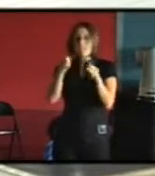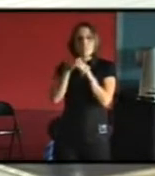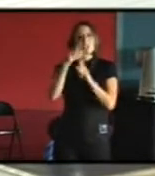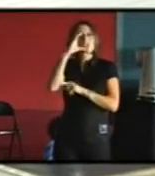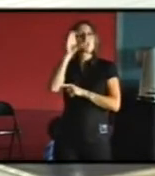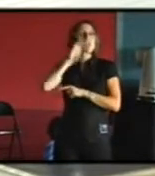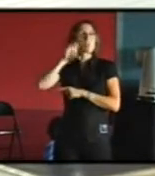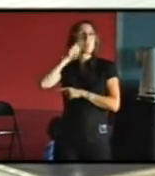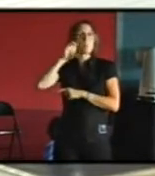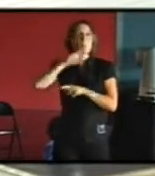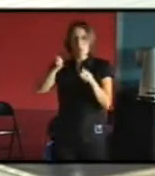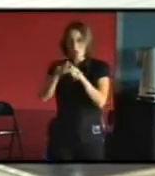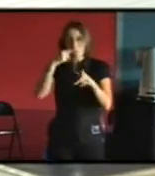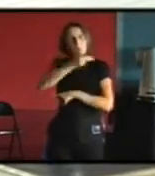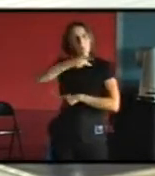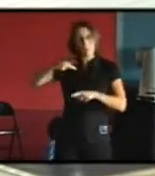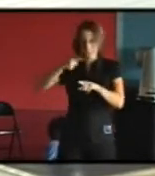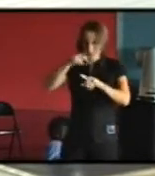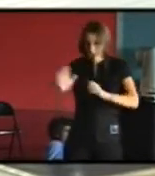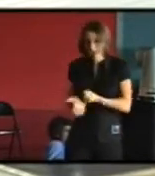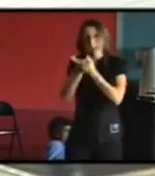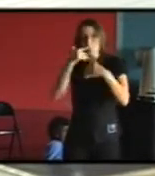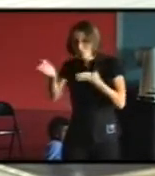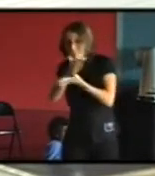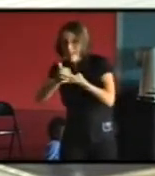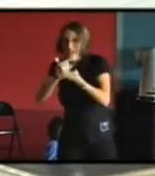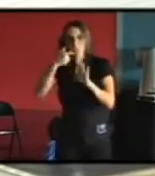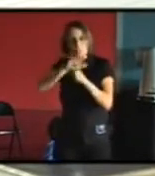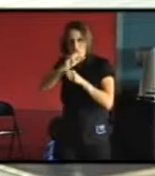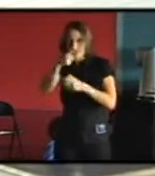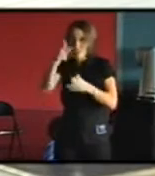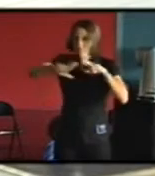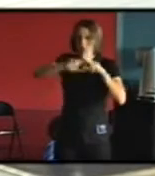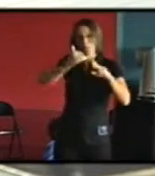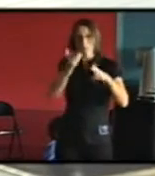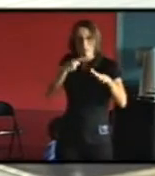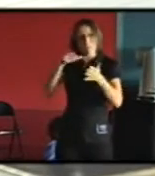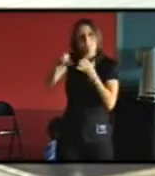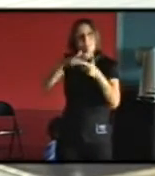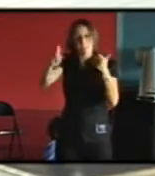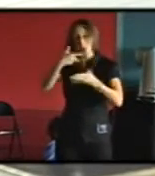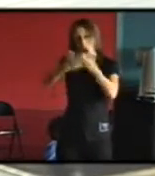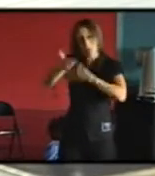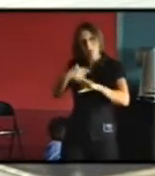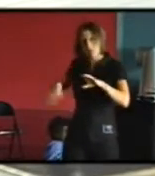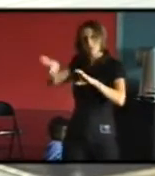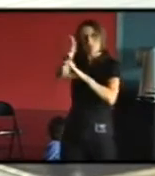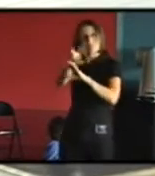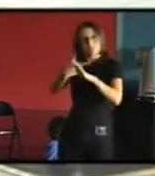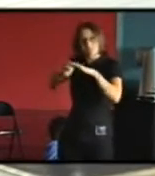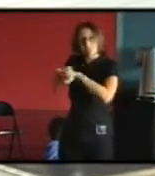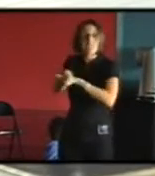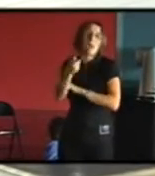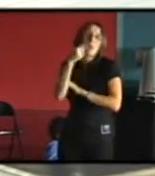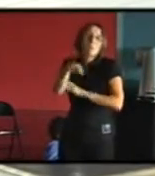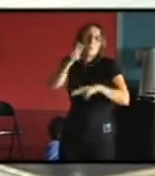pour aider des propriétaires occupants à faible ressource à faire des travaux qui améliorent mais c'est vrai que ce sont des petits travaux ce sont des travaux